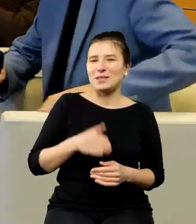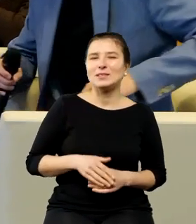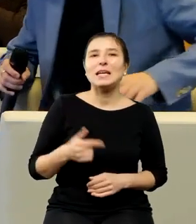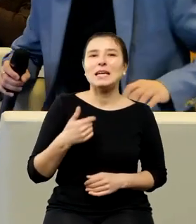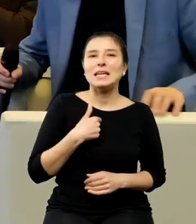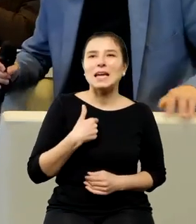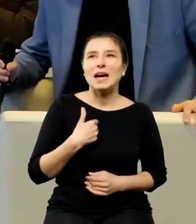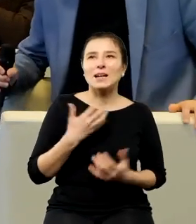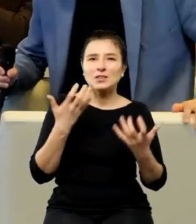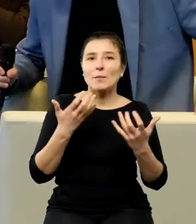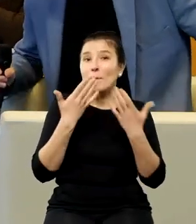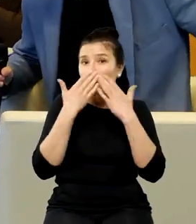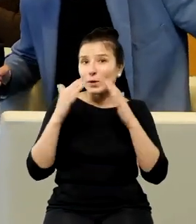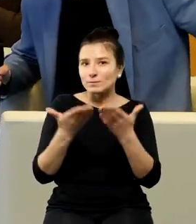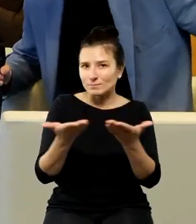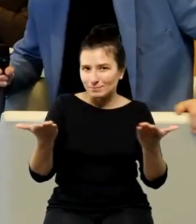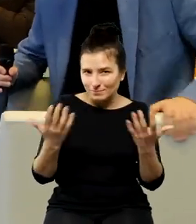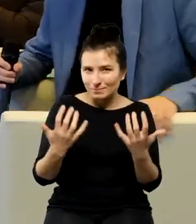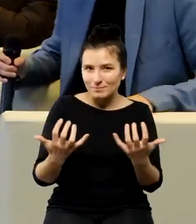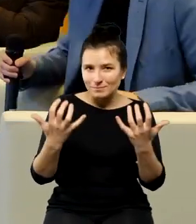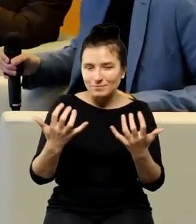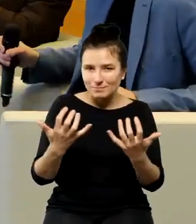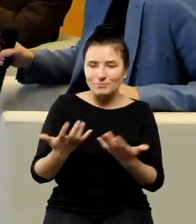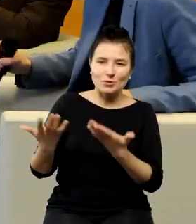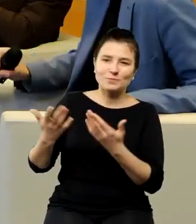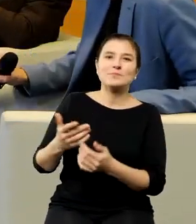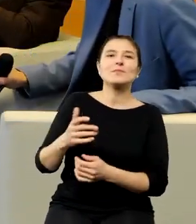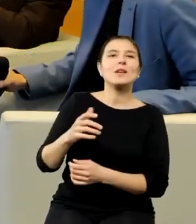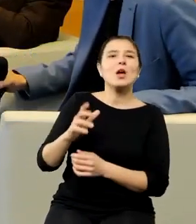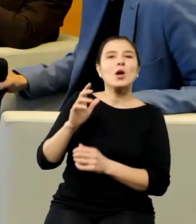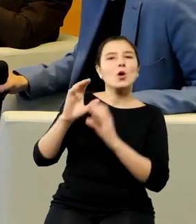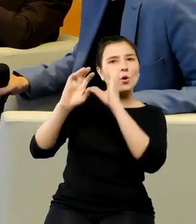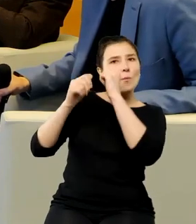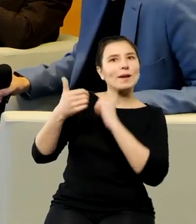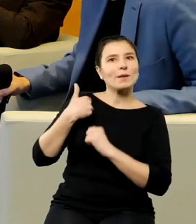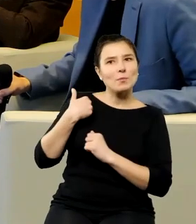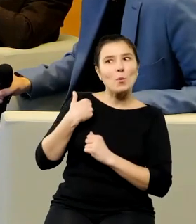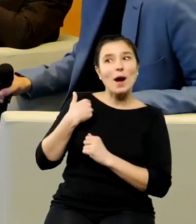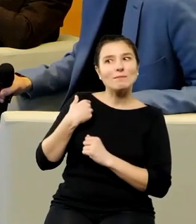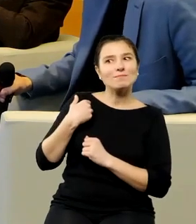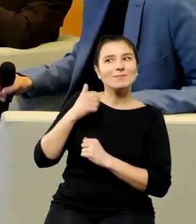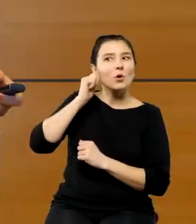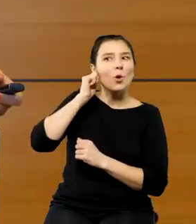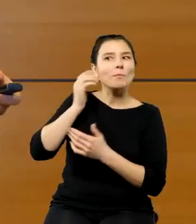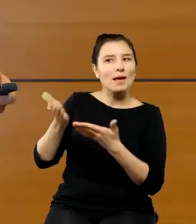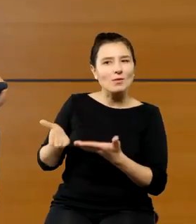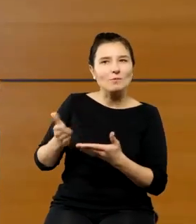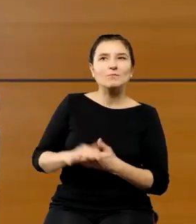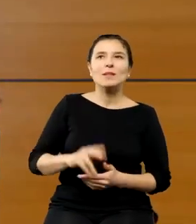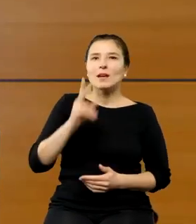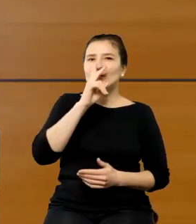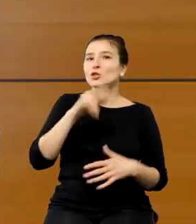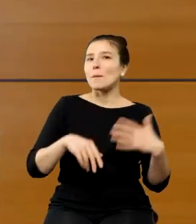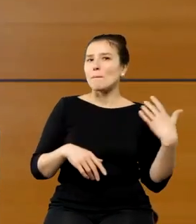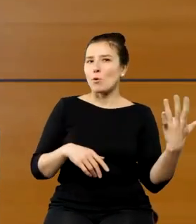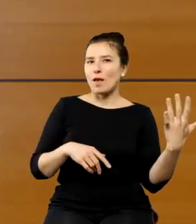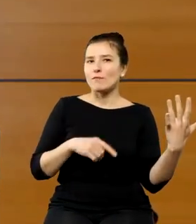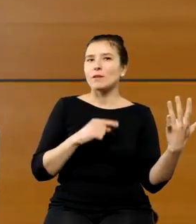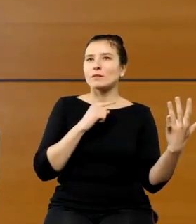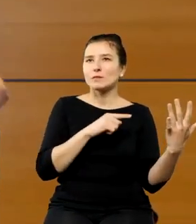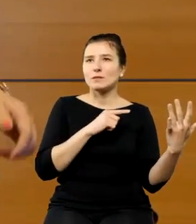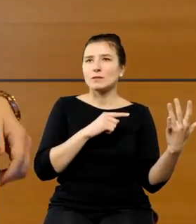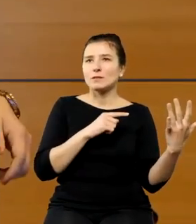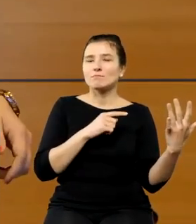w kontekście oczywiście tego, że Kopernik była kobietą. To co widzą Państwo po lewej stronie to jest taki